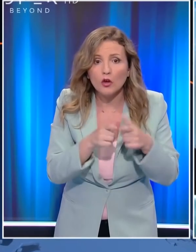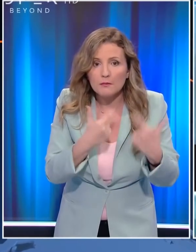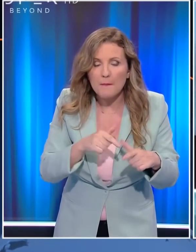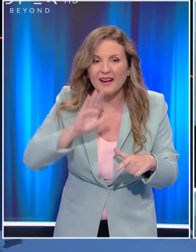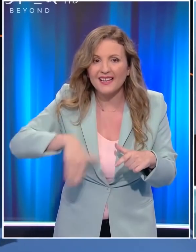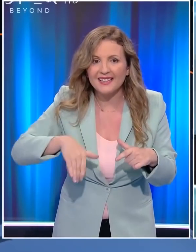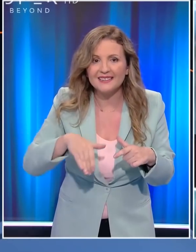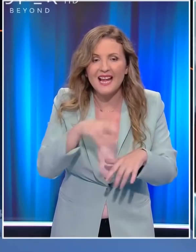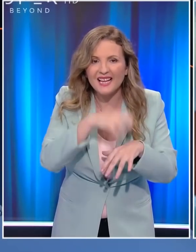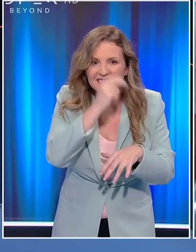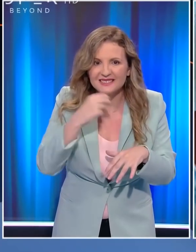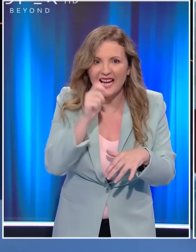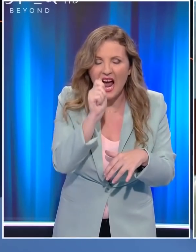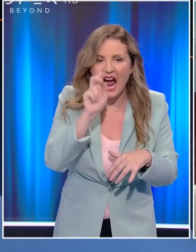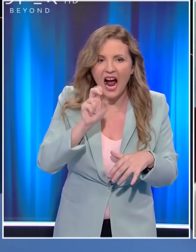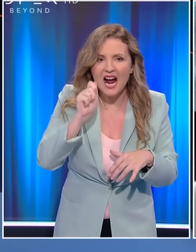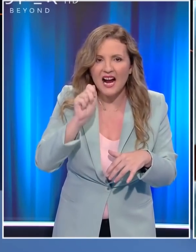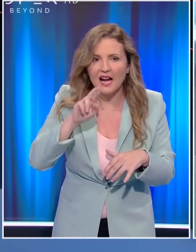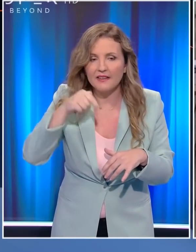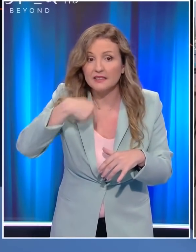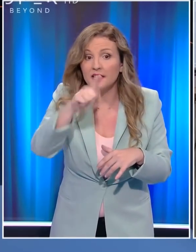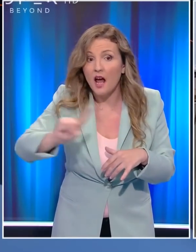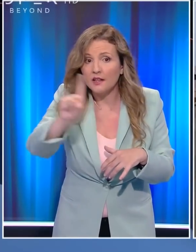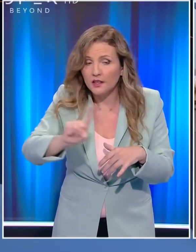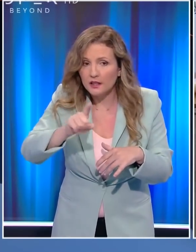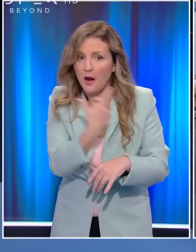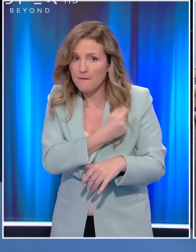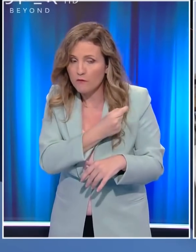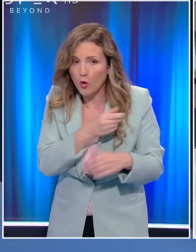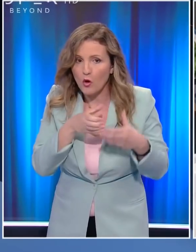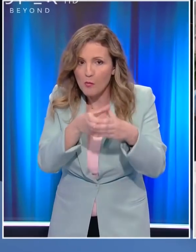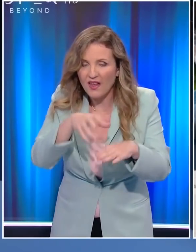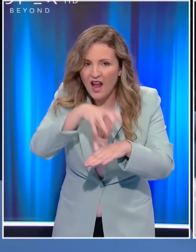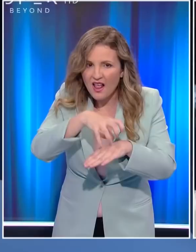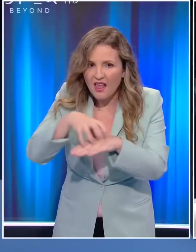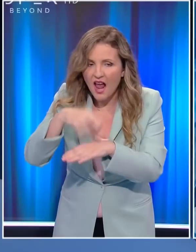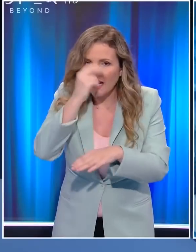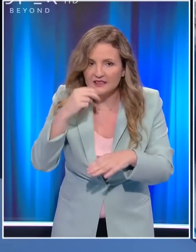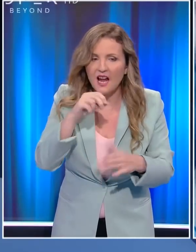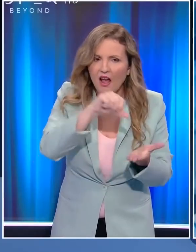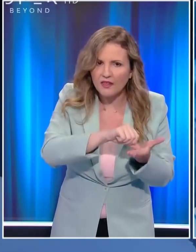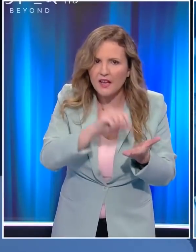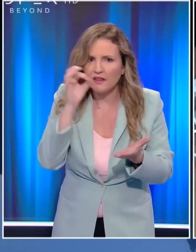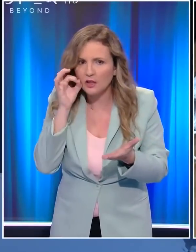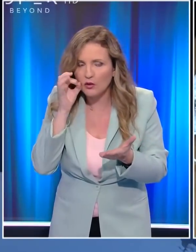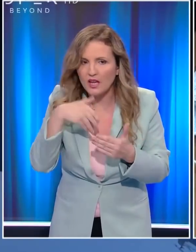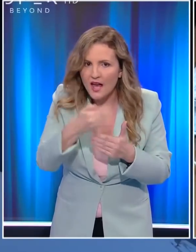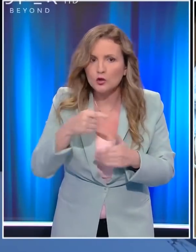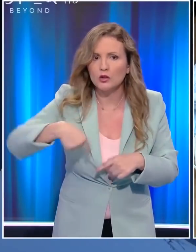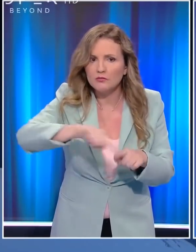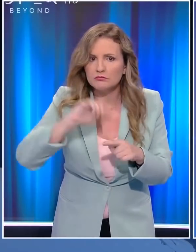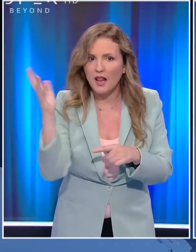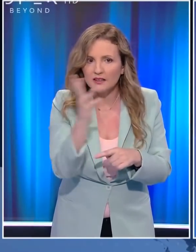εμβολιασμού στην Εκκλησία στις Αρχάνες Κρήτης. Την άλλη Κυριακή θα πραγματοποιηθούν εμβολιασμοί στην Αθήνα και στη Θεσσαλονίκη έξω από ιερούς ναούς και